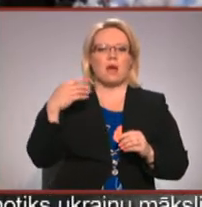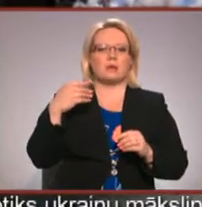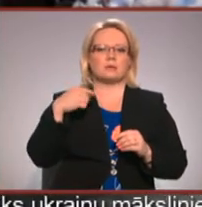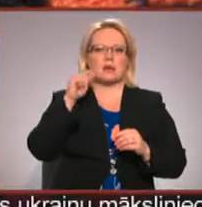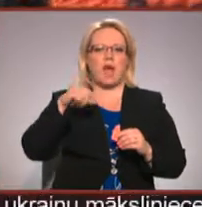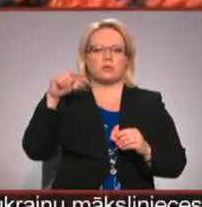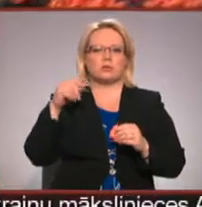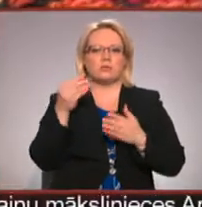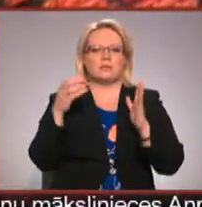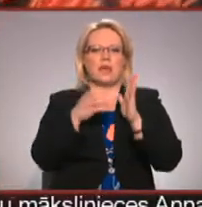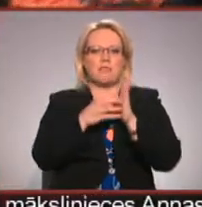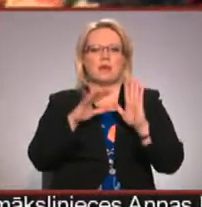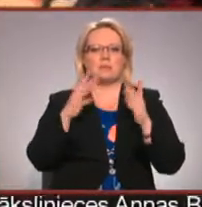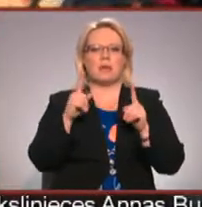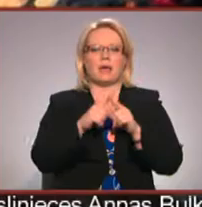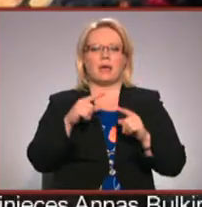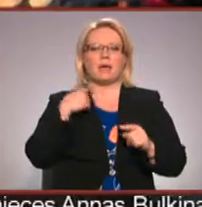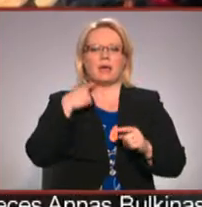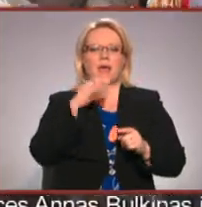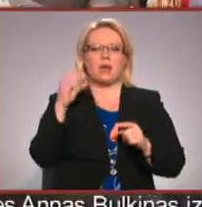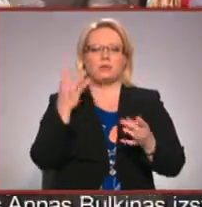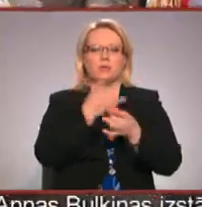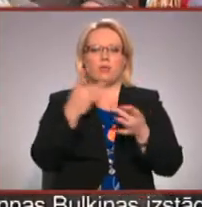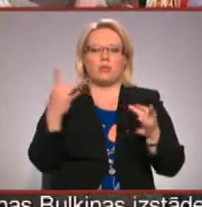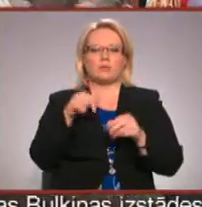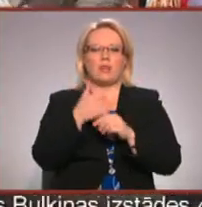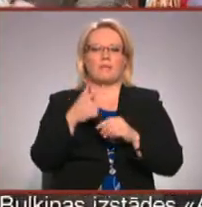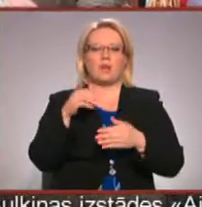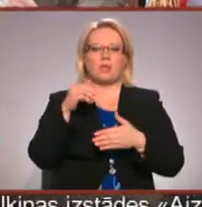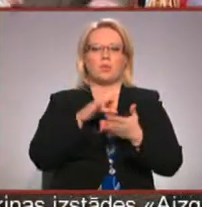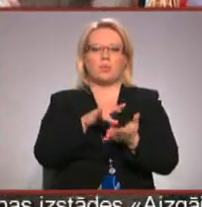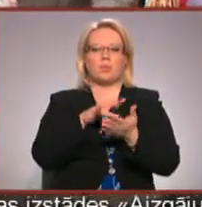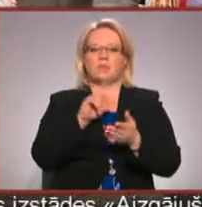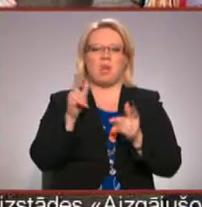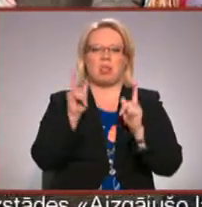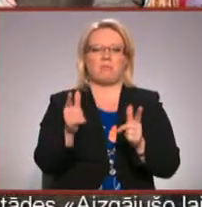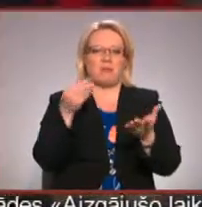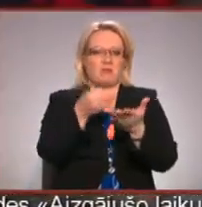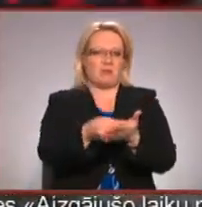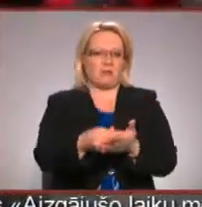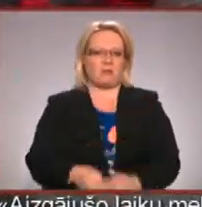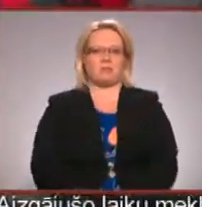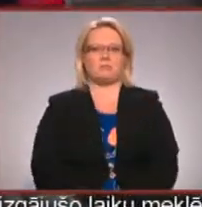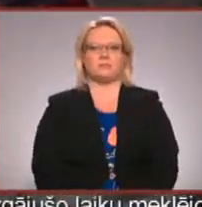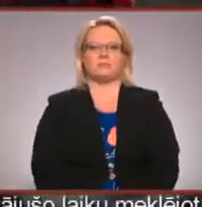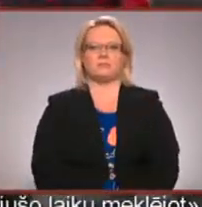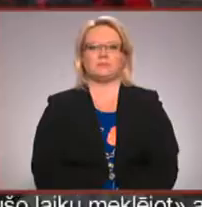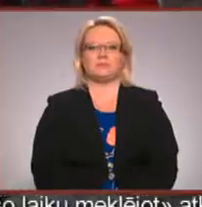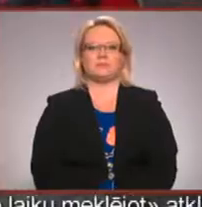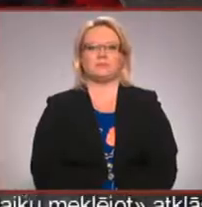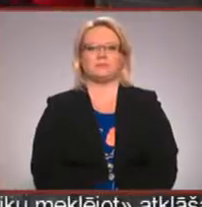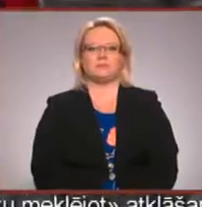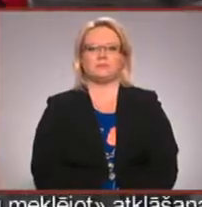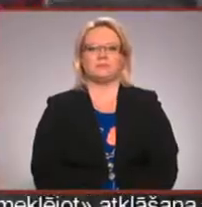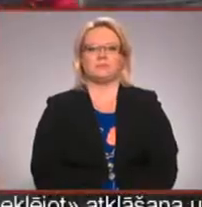un šogad, lai arī Rīga ir Eiropas kultūras galvaspilsēt, turisti savas māciņas nelabrāt var vaļā. Aneta Lesīta, Dzintars Spriņģis un Eirikas